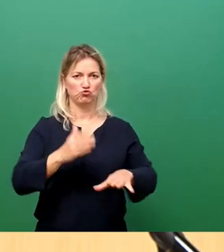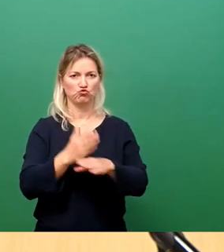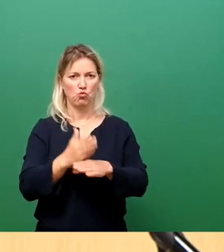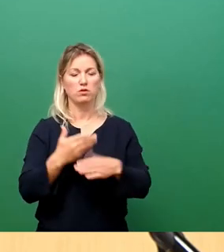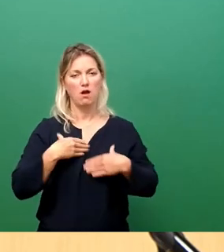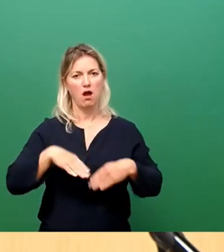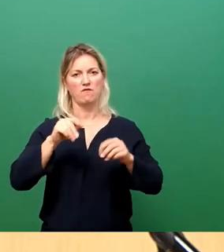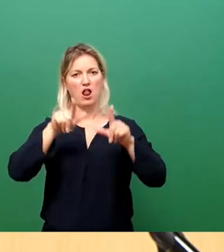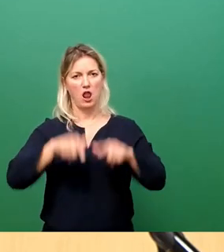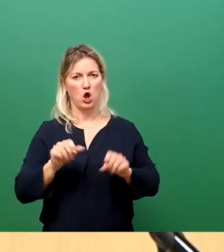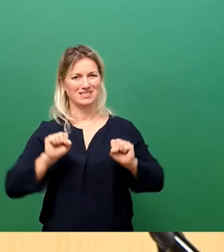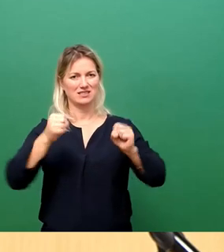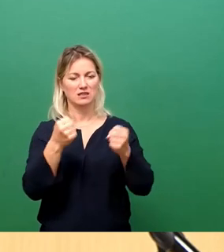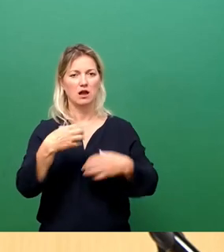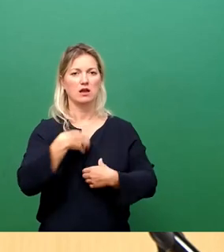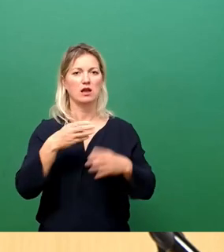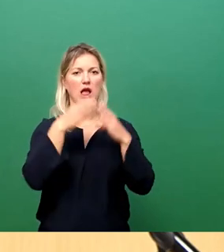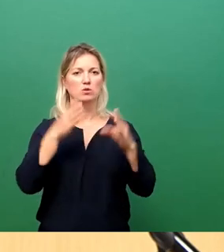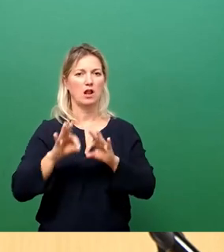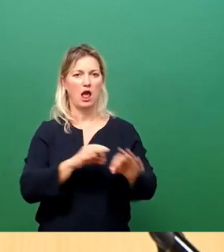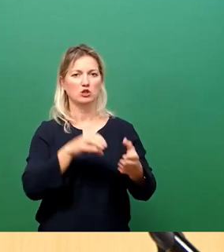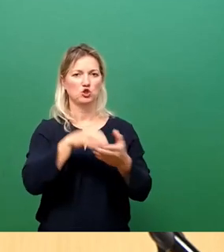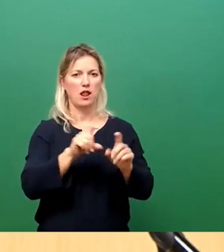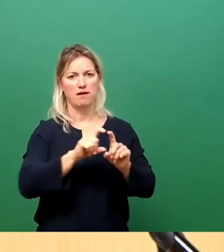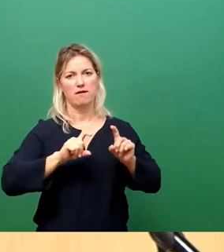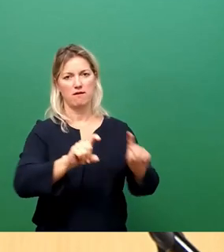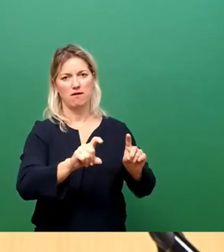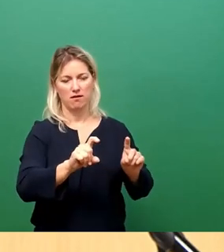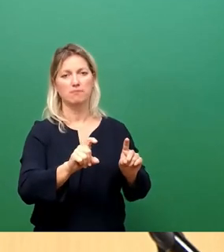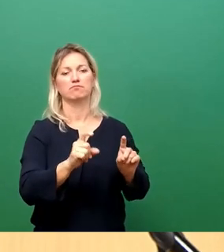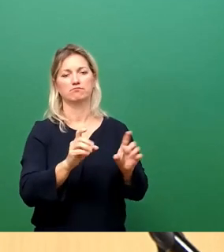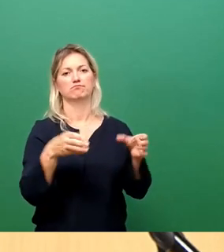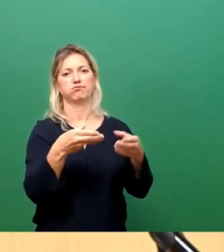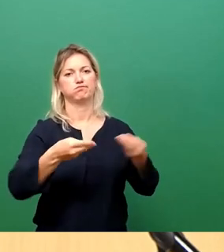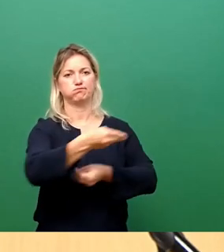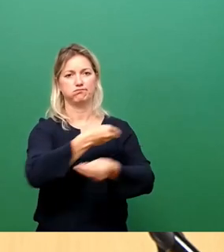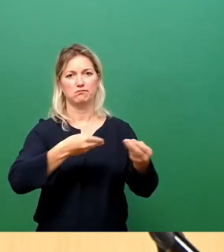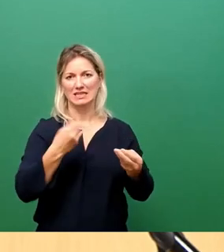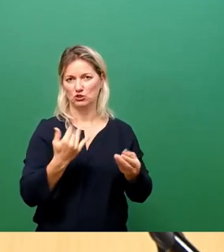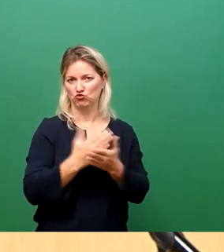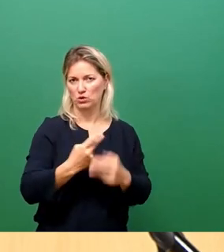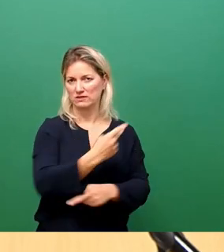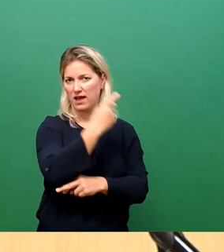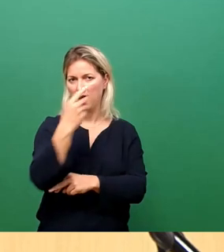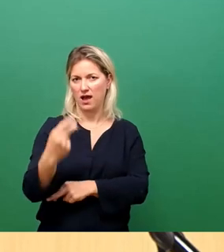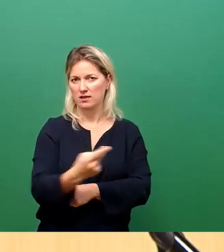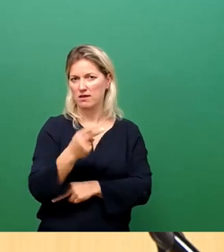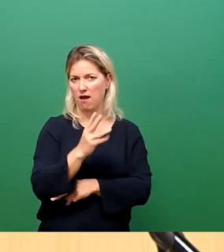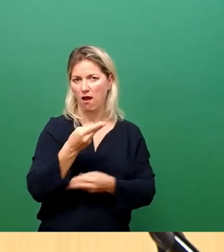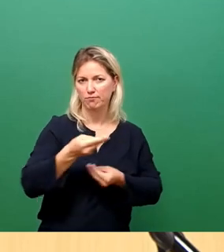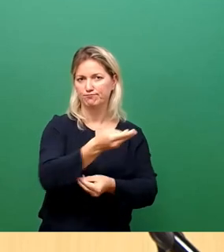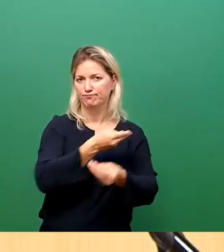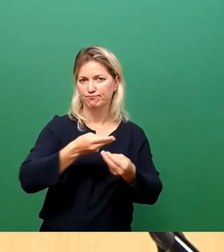Krankenhausleitstelle begonnen und betreiben diese Krankenhausleitstelle mittlerweile seit zwei Jahren, um eben die